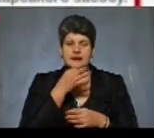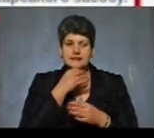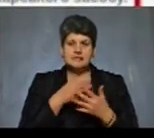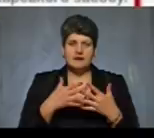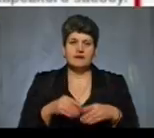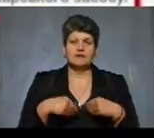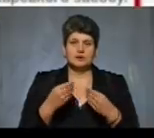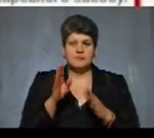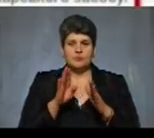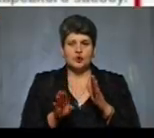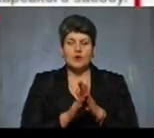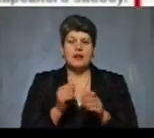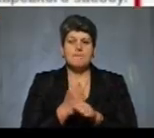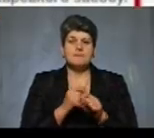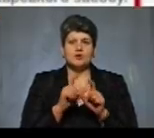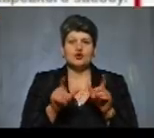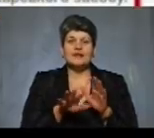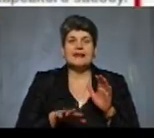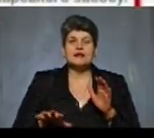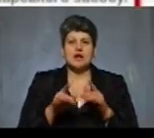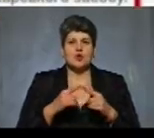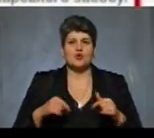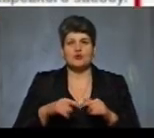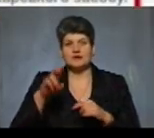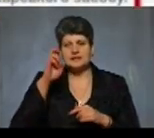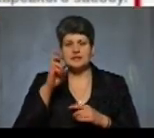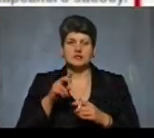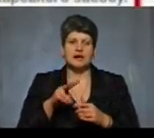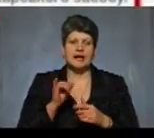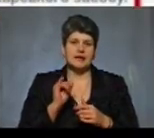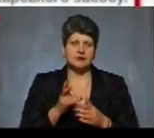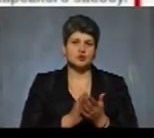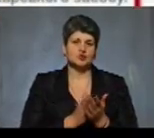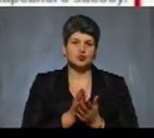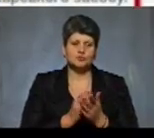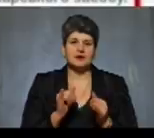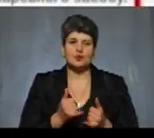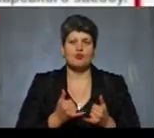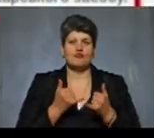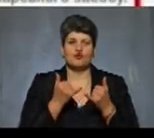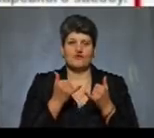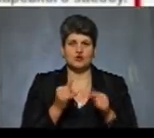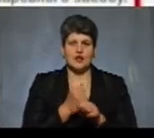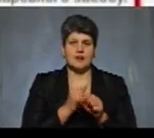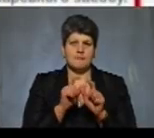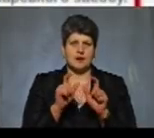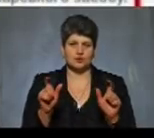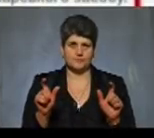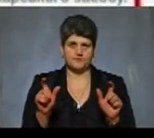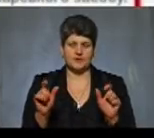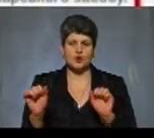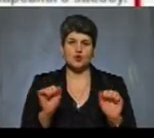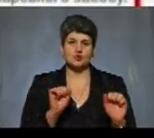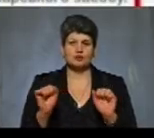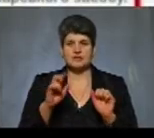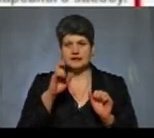підпорядкованою лабораторією територіального органу Держлікслужби та уповноваженою лабораторією. Розпорядження